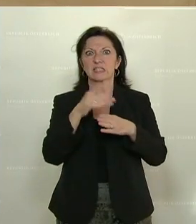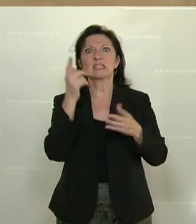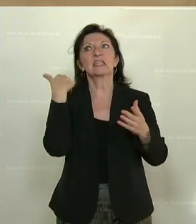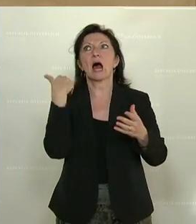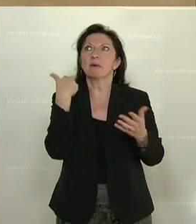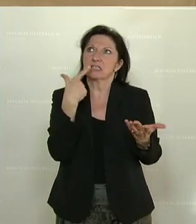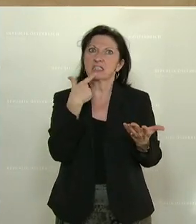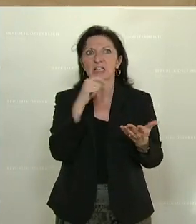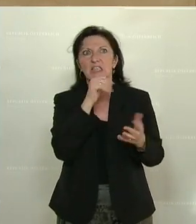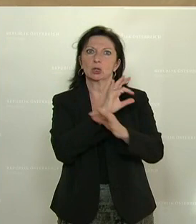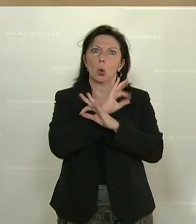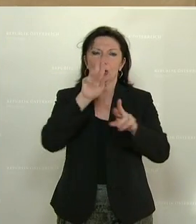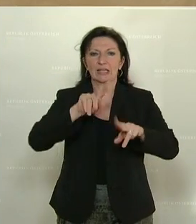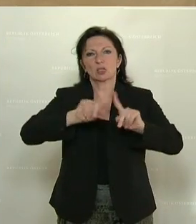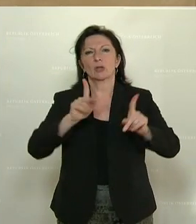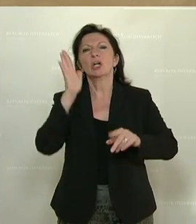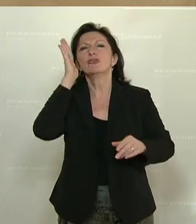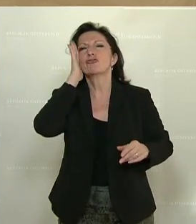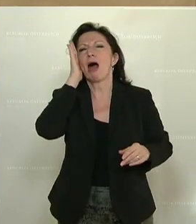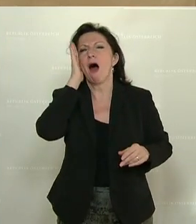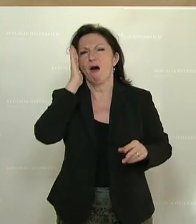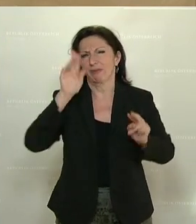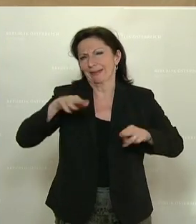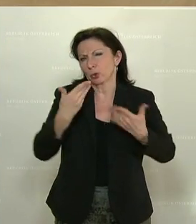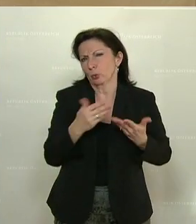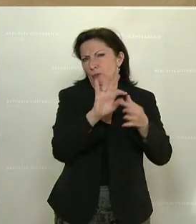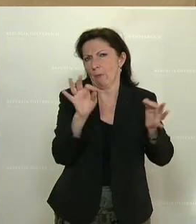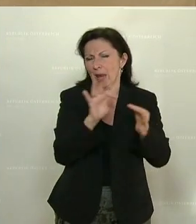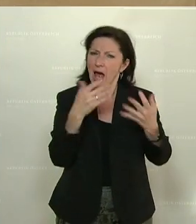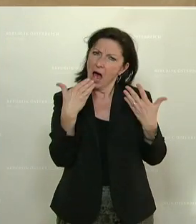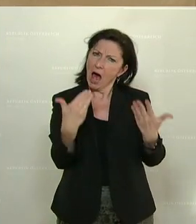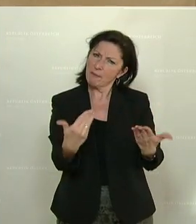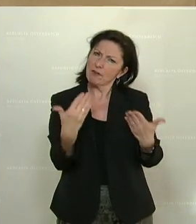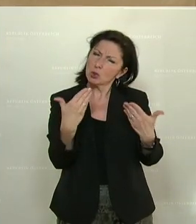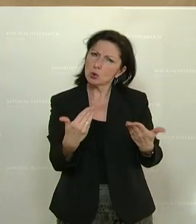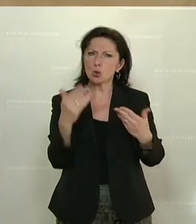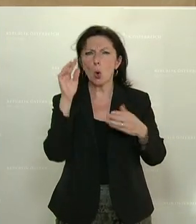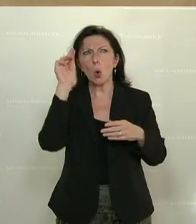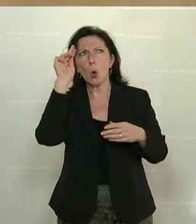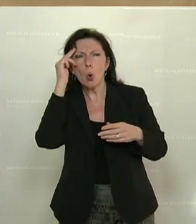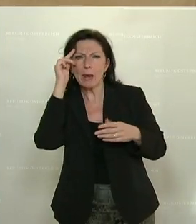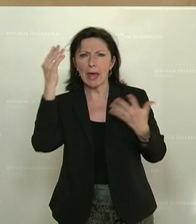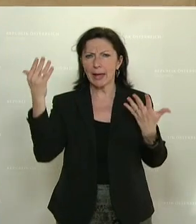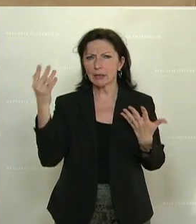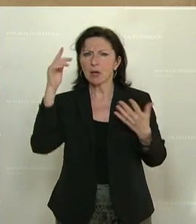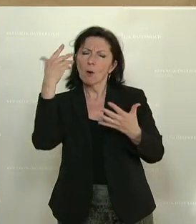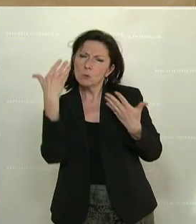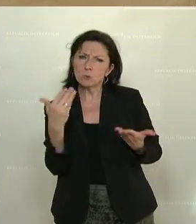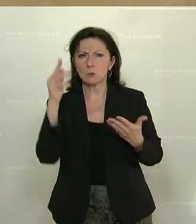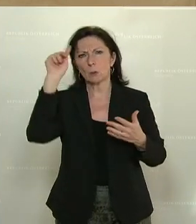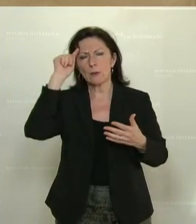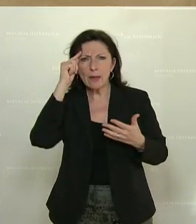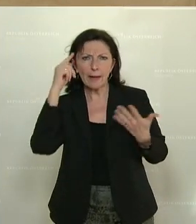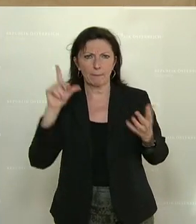Recht sein sollte. Aber diese Art des Denkens setzt voraus, dass die Opposition oder